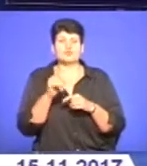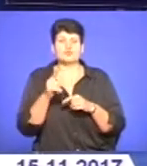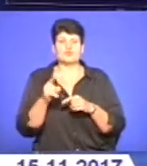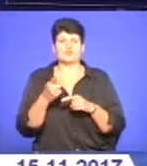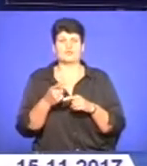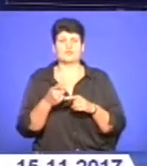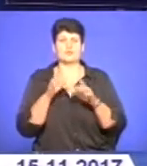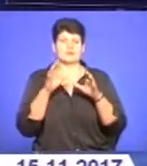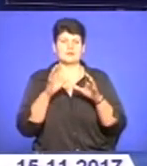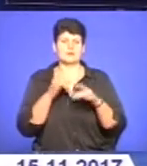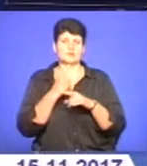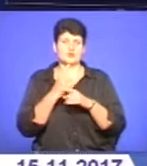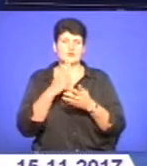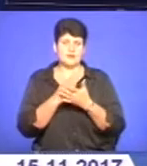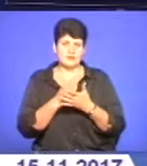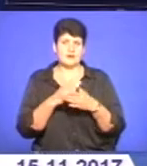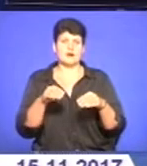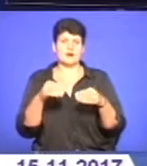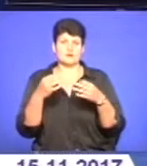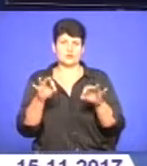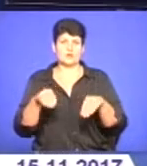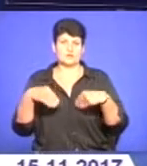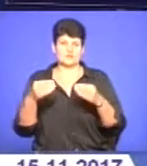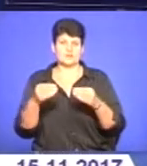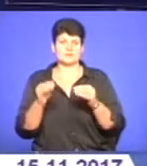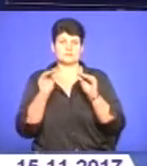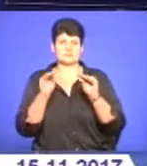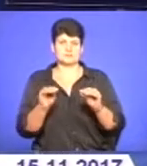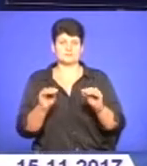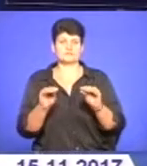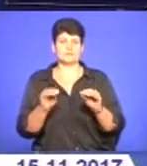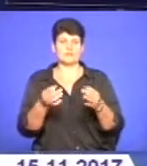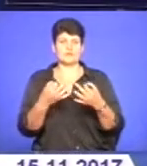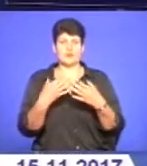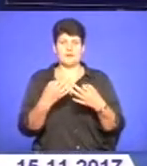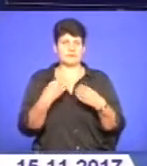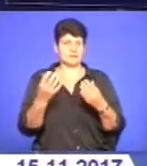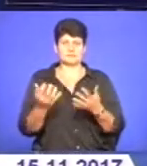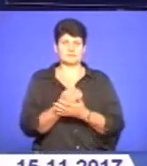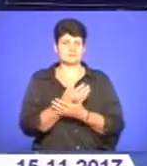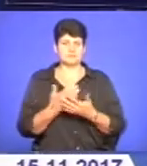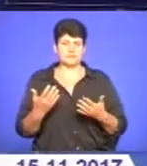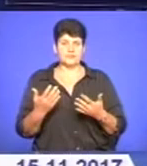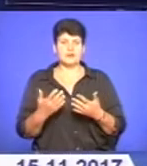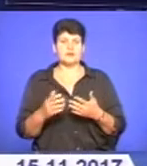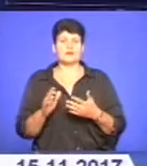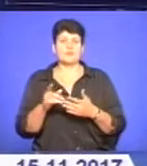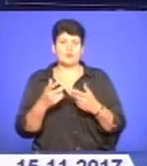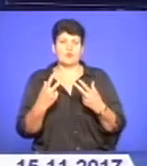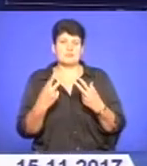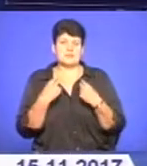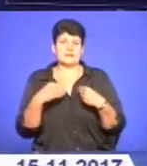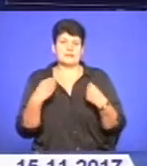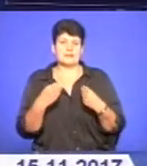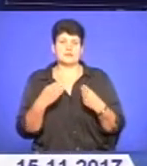раді все ж видають дозволи на розміщення пересувних цирків із тваринами, отримати пояснення нам не вдалося. У прес-службі міськради пообіцяли